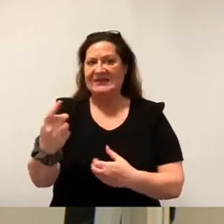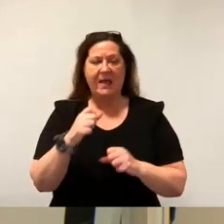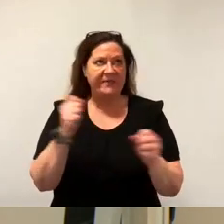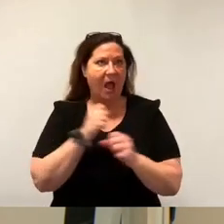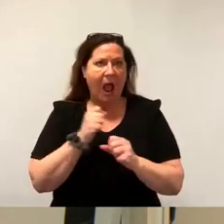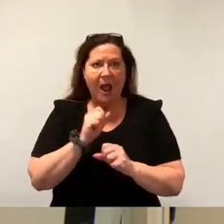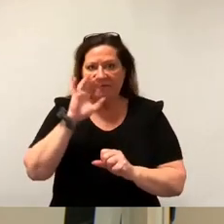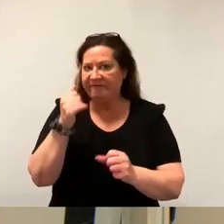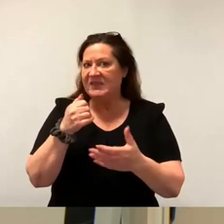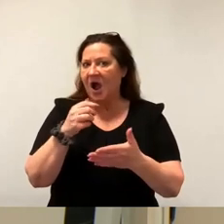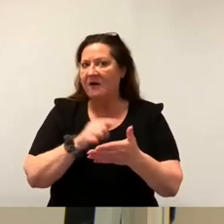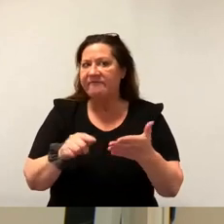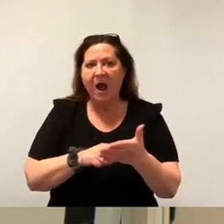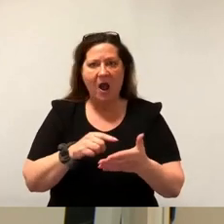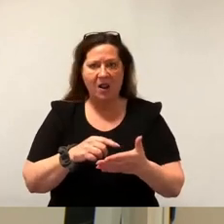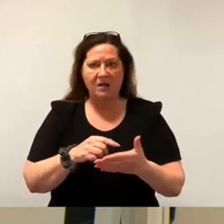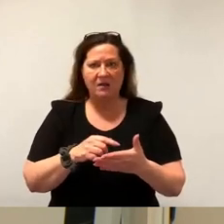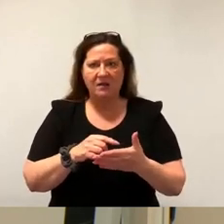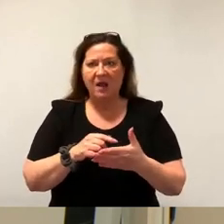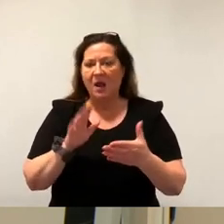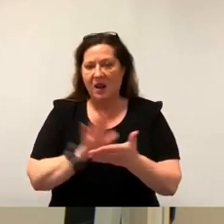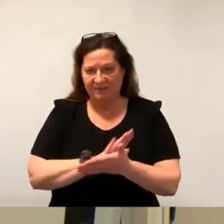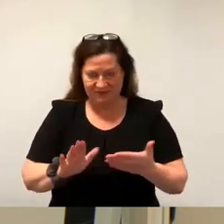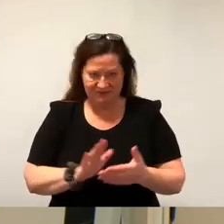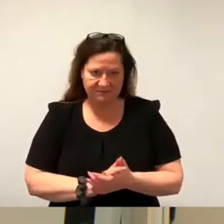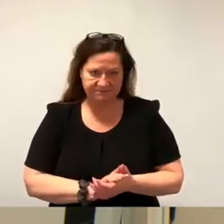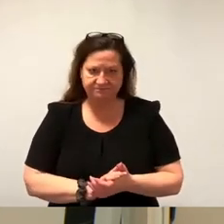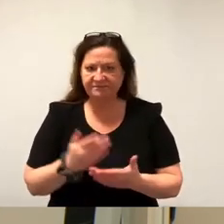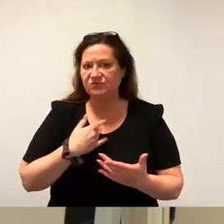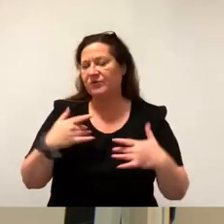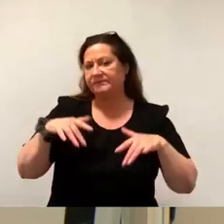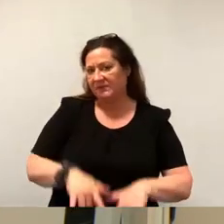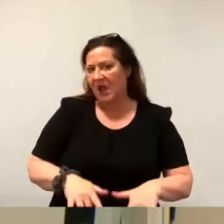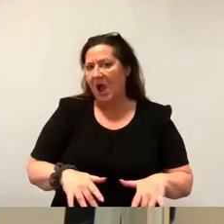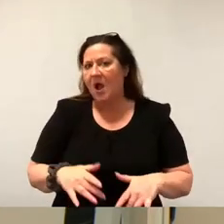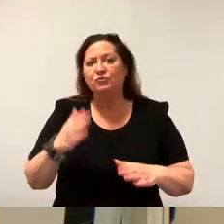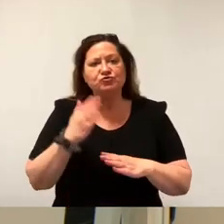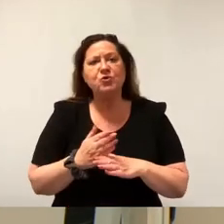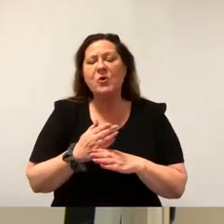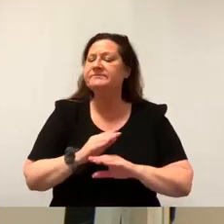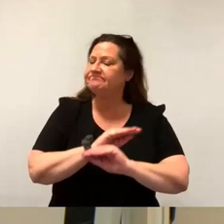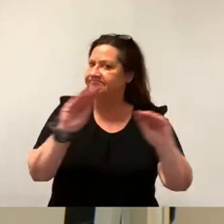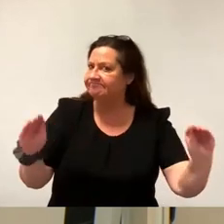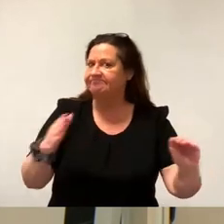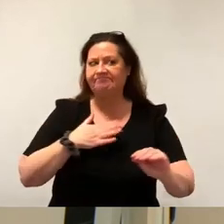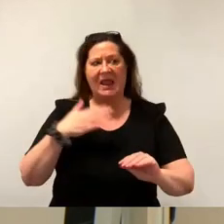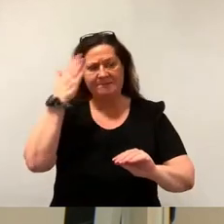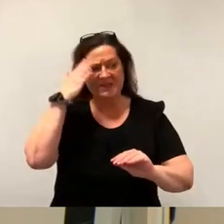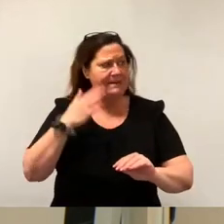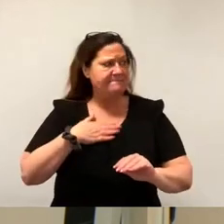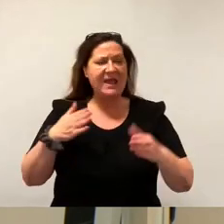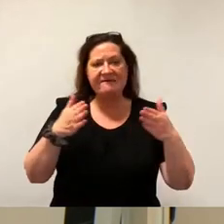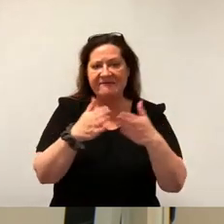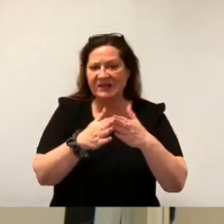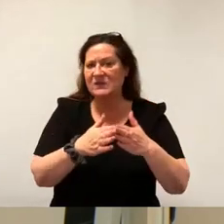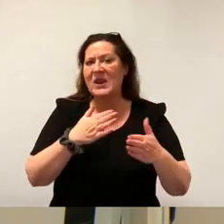nicht allzu langer Zeit, liebe Kolleginnen und Kollegen, stand ich hier vor Ihnen und erläuterte meine Bedenken und die meiner Fraktionen. Bezüglich der sogenannten dritten